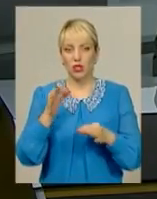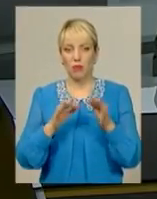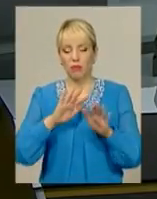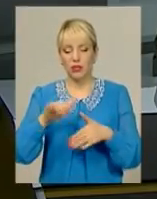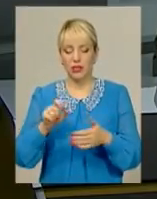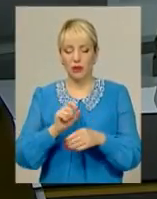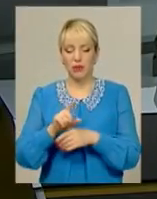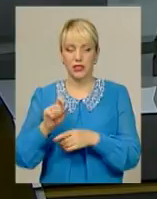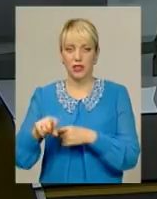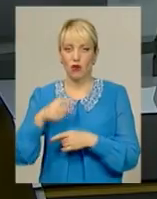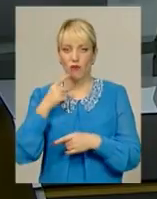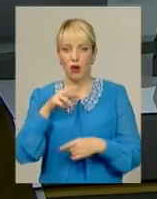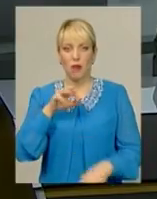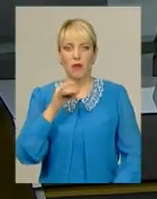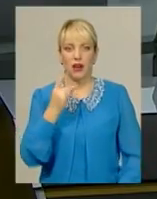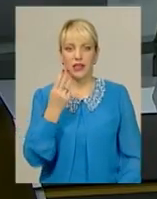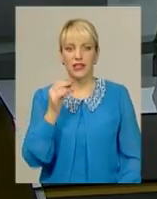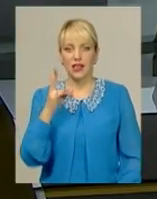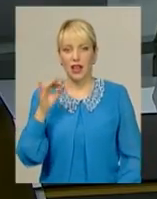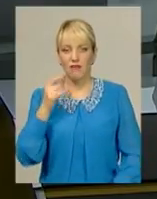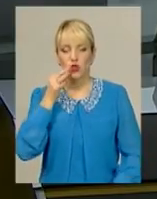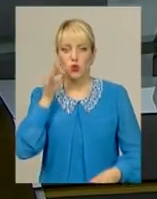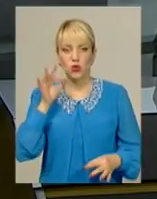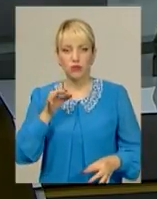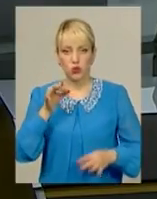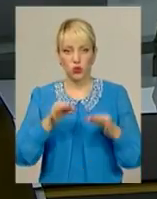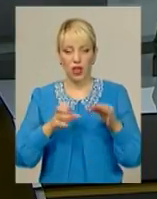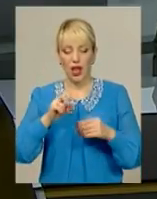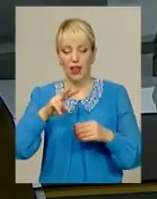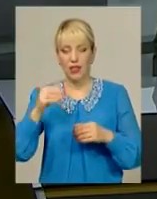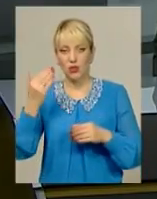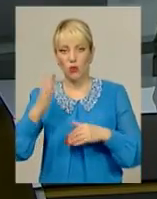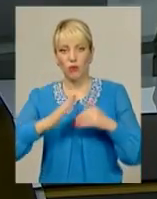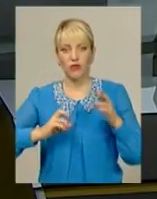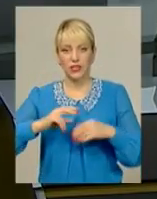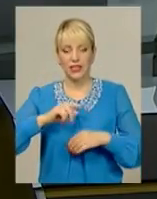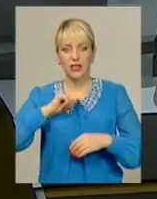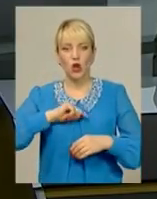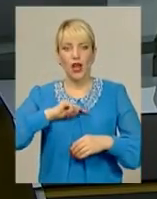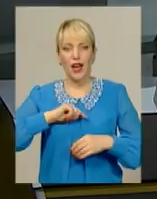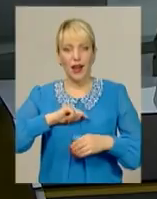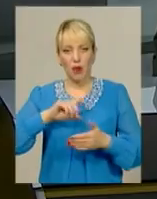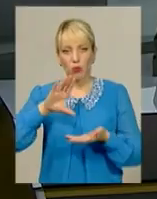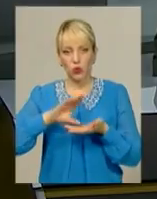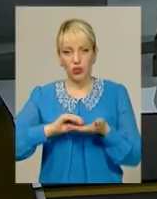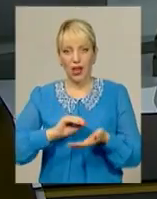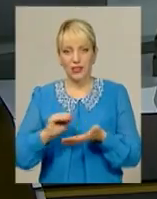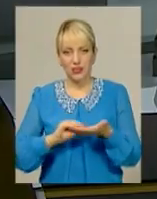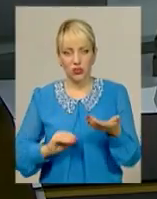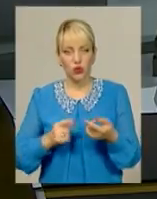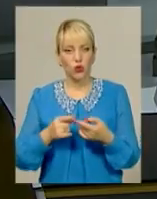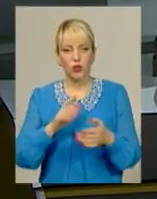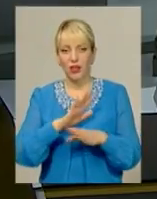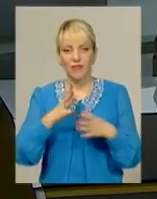призначення заговорили, Анатолій Марцинкевич хоч і досвідчений, але з його професійною репутацією не все так просто. Бо на цього